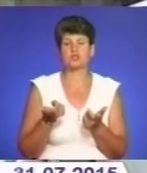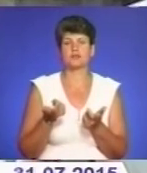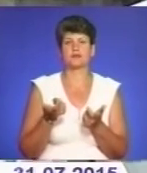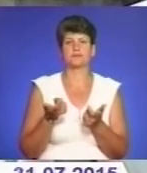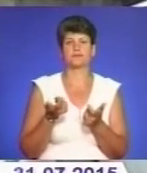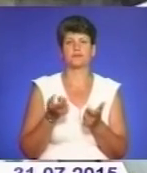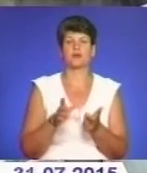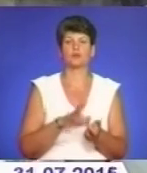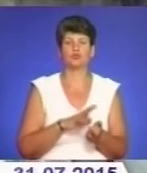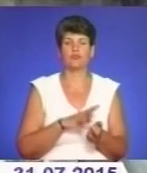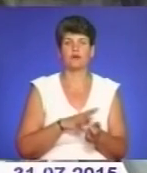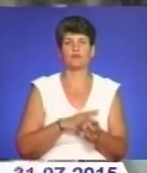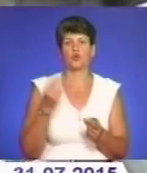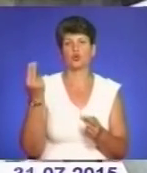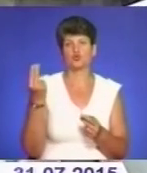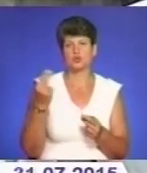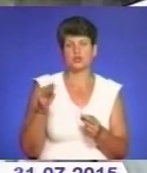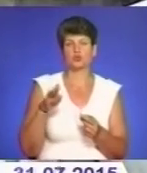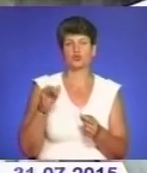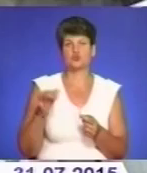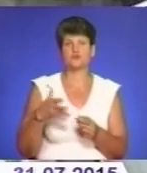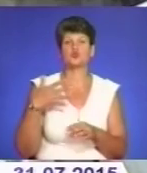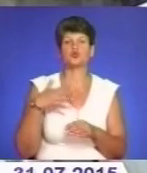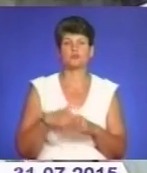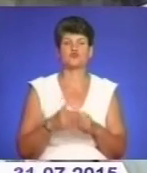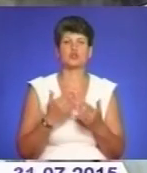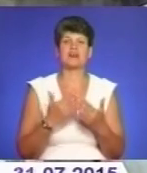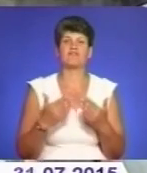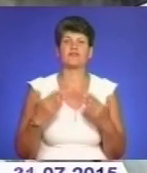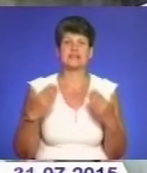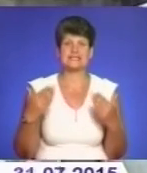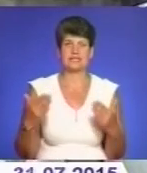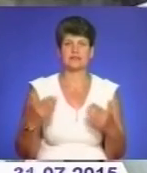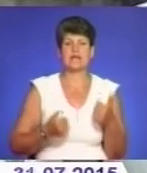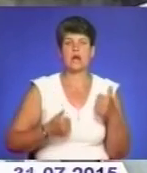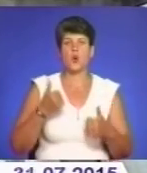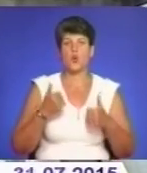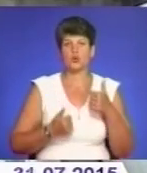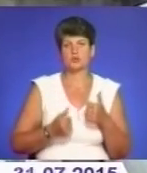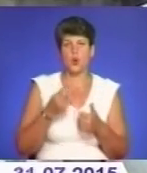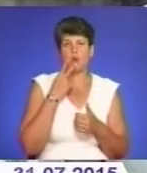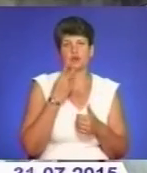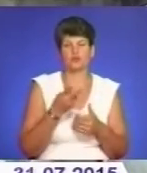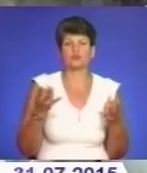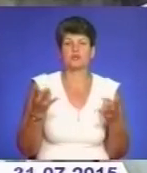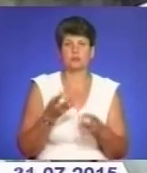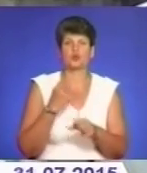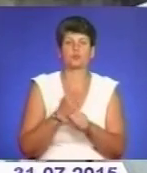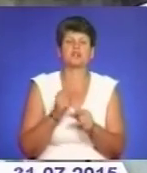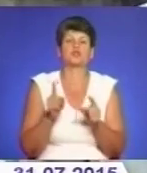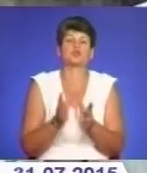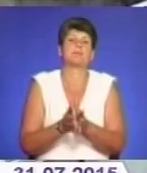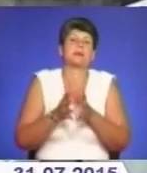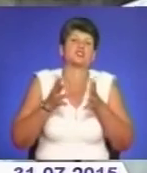так, побував в художній тусовці, зрозумів, що на виставки, на якісь конкурси оглядові, потрібно робити щось масштабне,